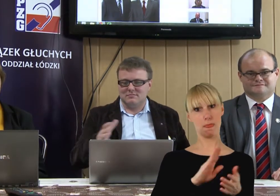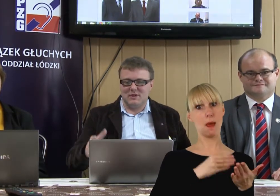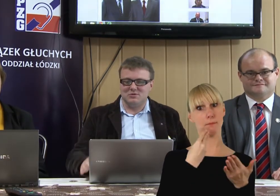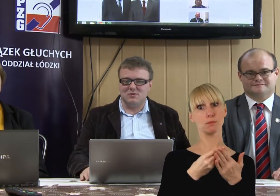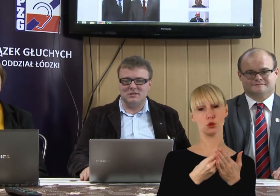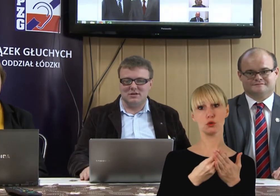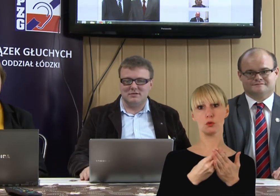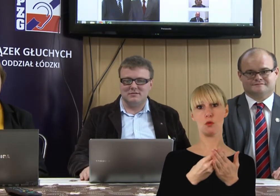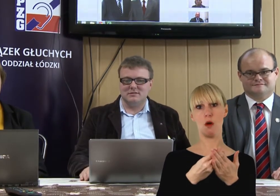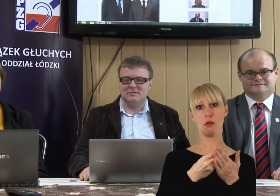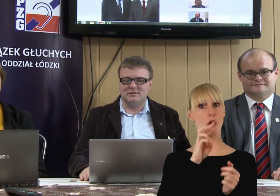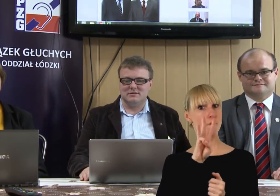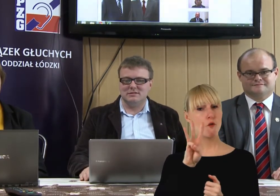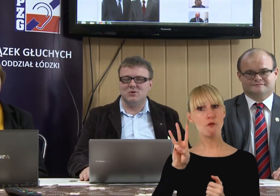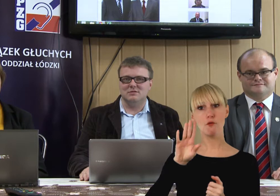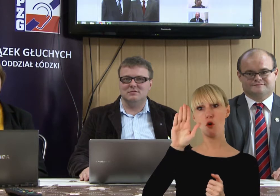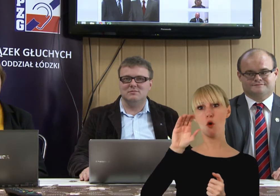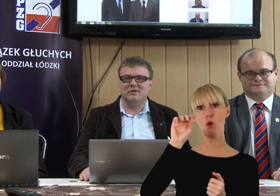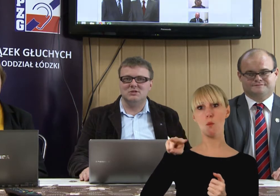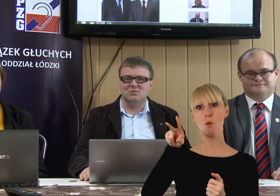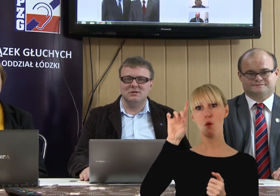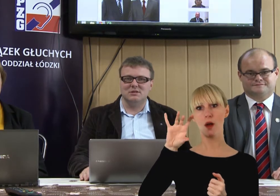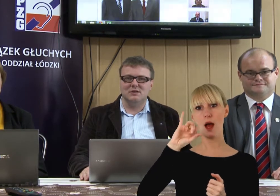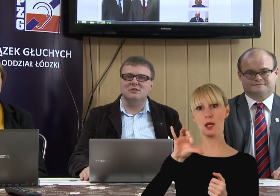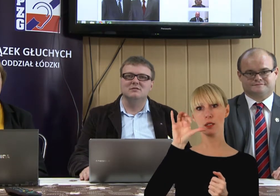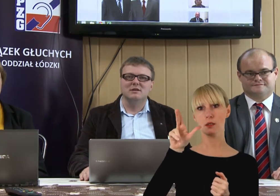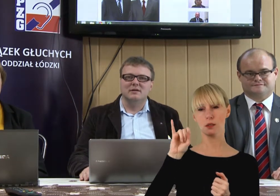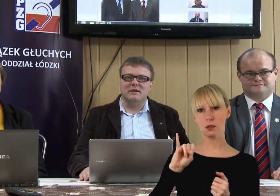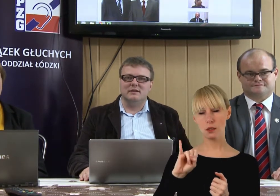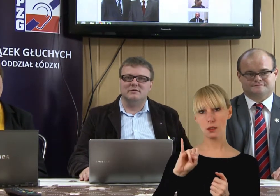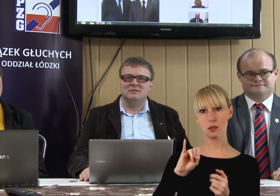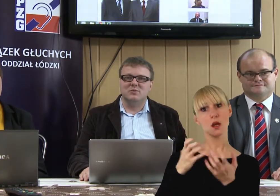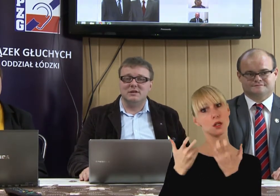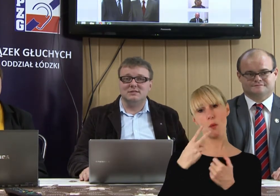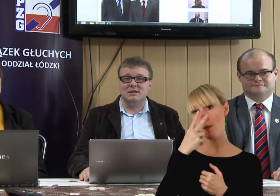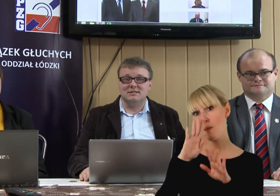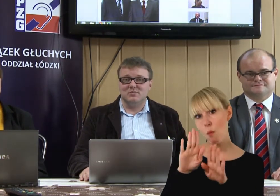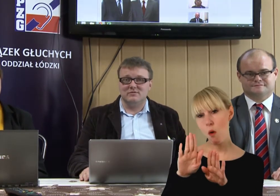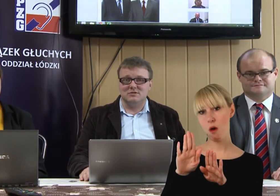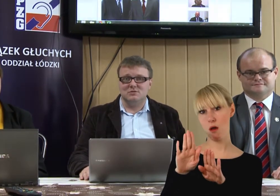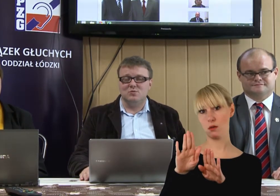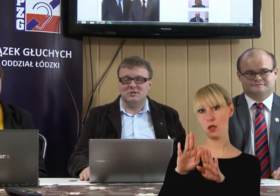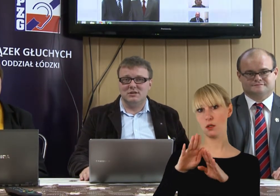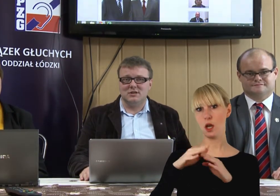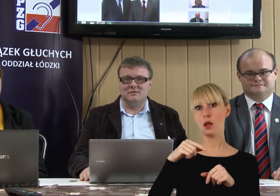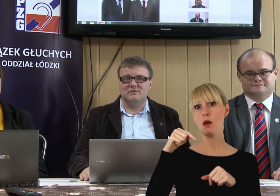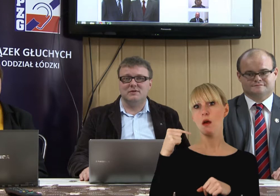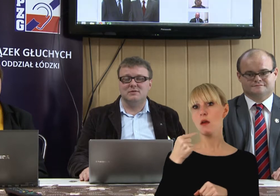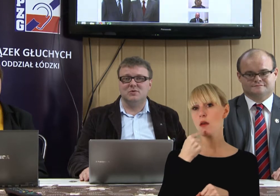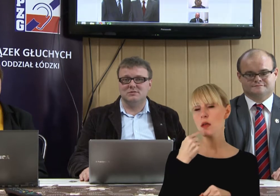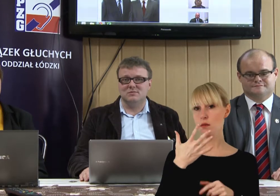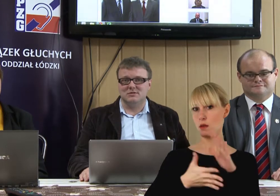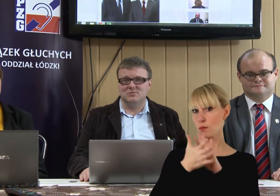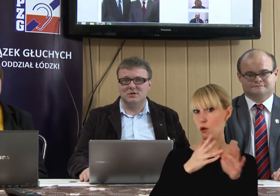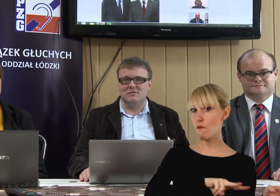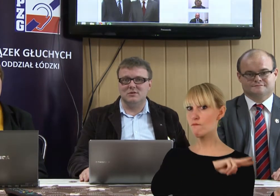Na przykładzie strony Marcina Bogańskiego chcę pokazać, jak zapewnić tłumaczenie w